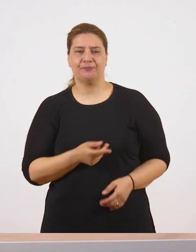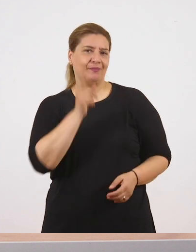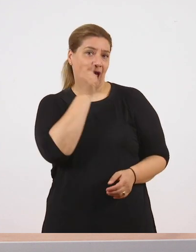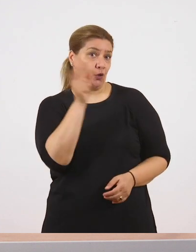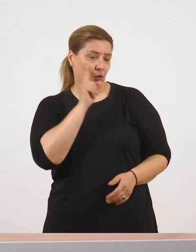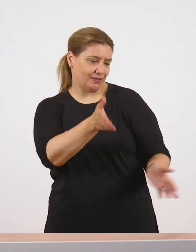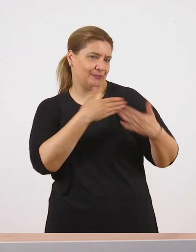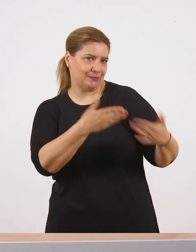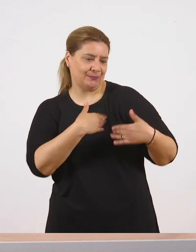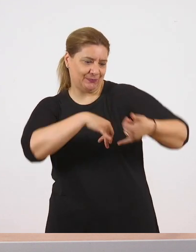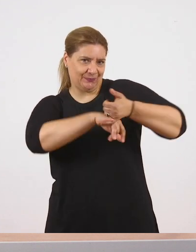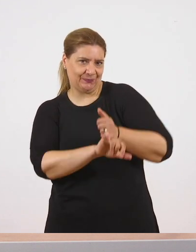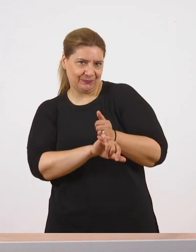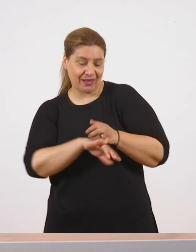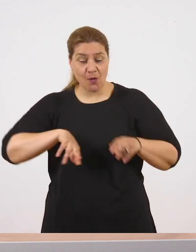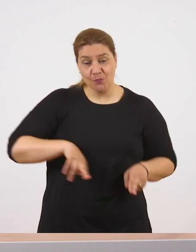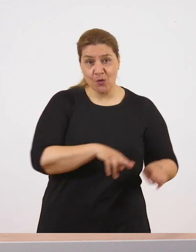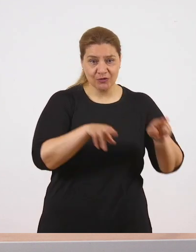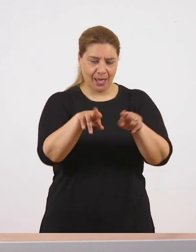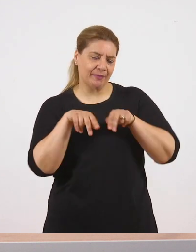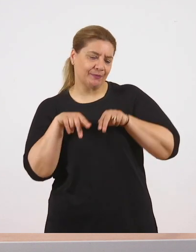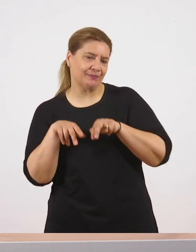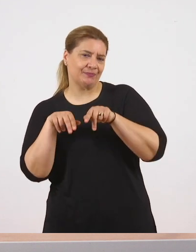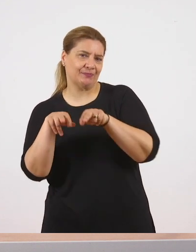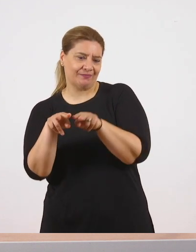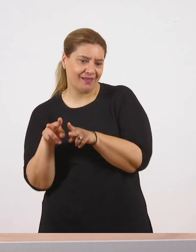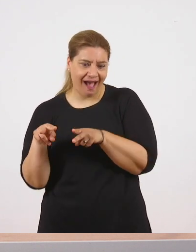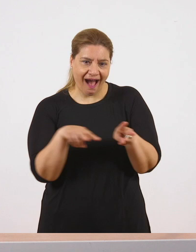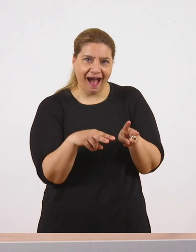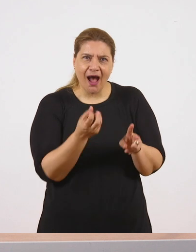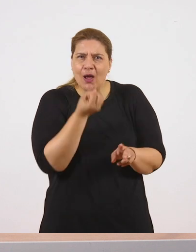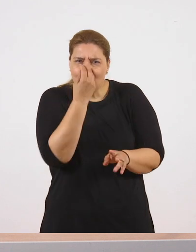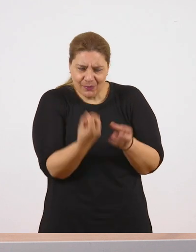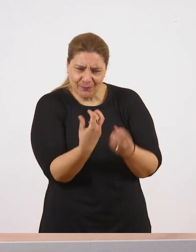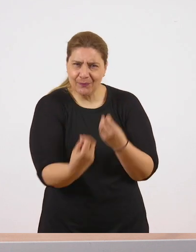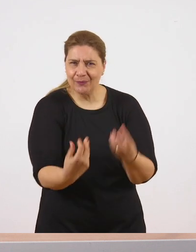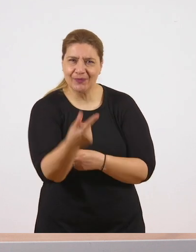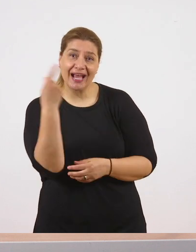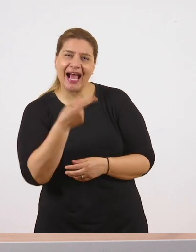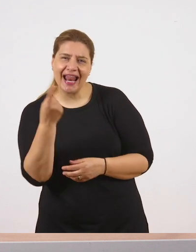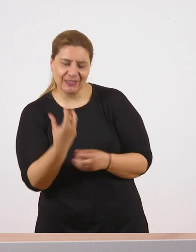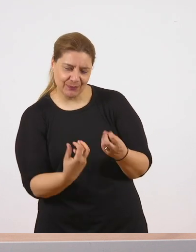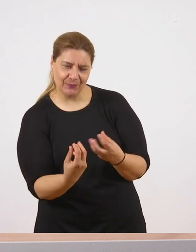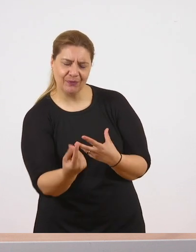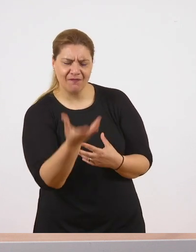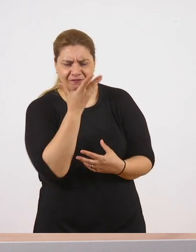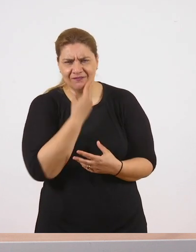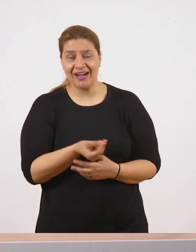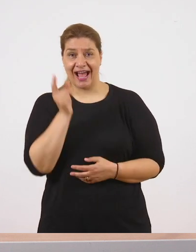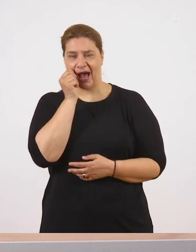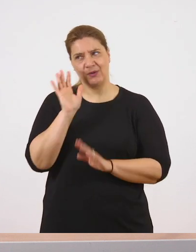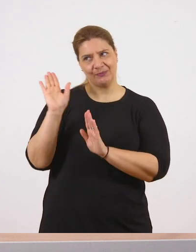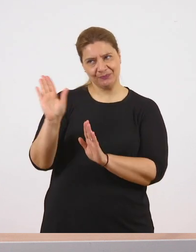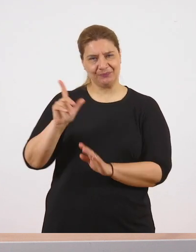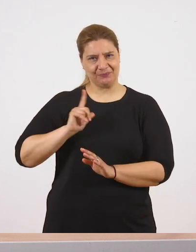περπατούσαν κατά μήκος του ποταμού Δούναβη. Και είδαν ένα από αυτά τα όμορφα λουλουδάκια με τα γαλάζια ανθάκια και έσκυψε ο